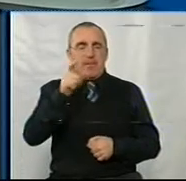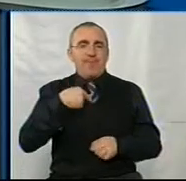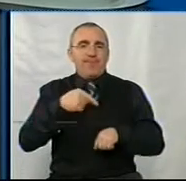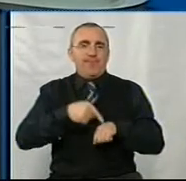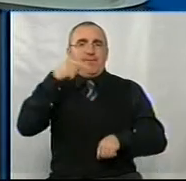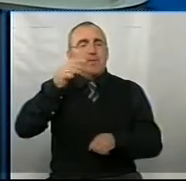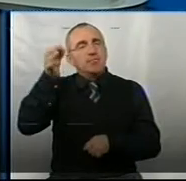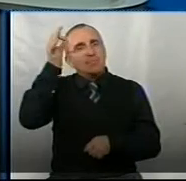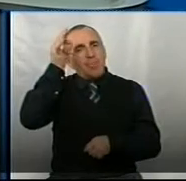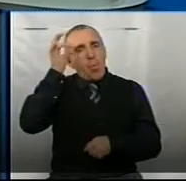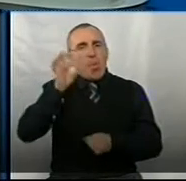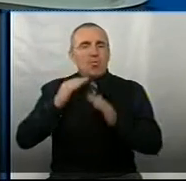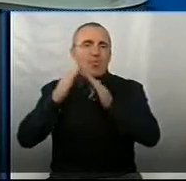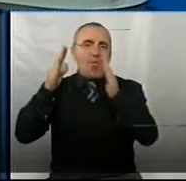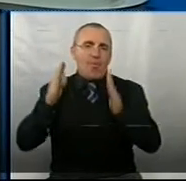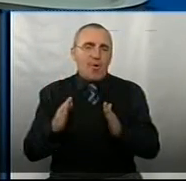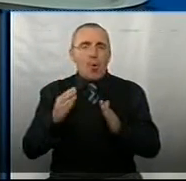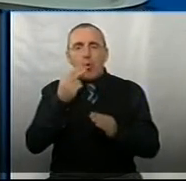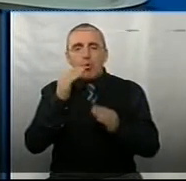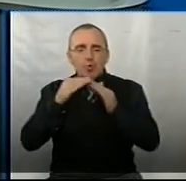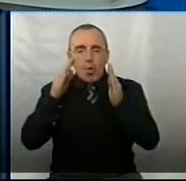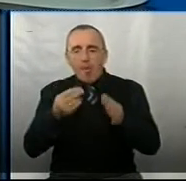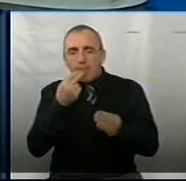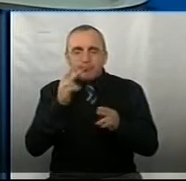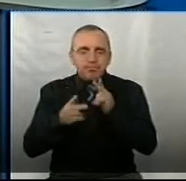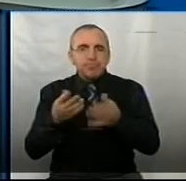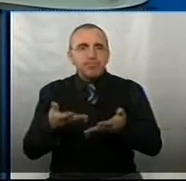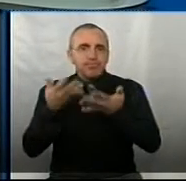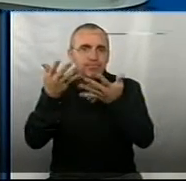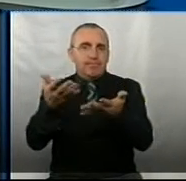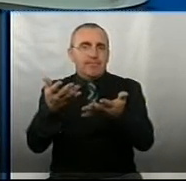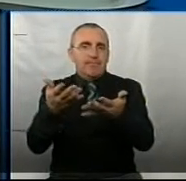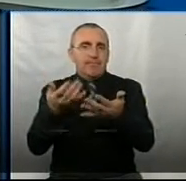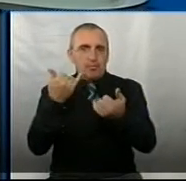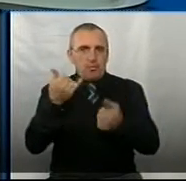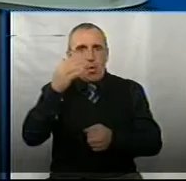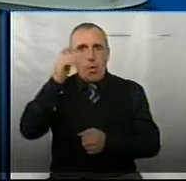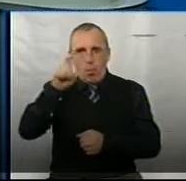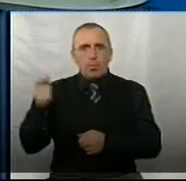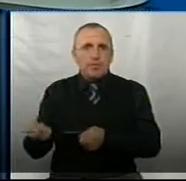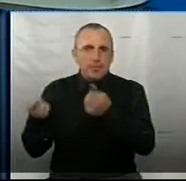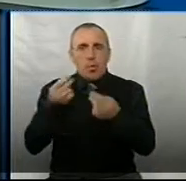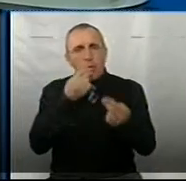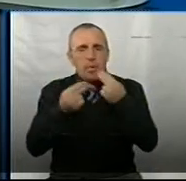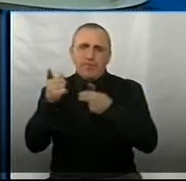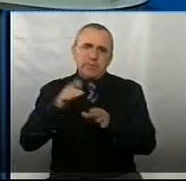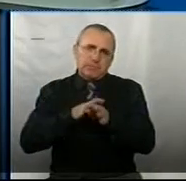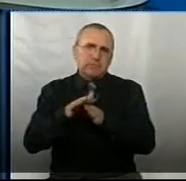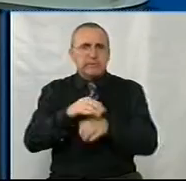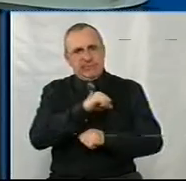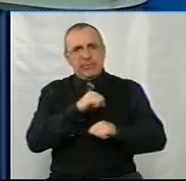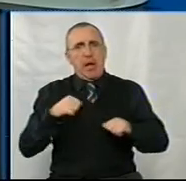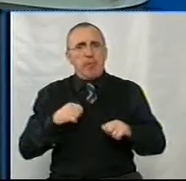якийсь спомен про домівку, коли ви їх домашнім годуєте. Так це чи ні? Несуть сьогодні люди ось ці харчі? Чи ви справляєтесь вже